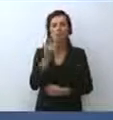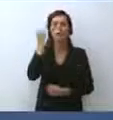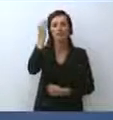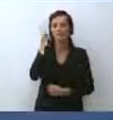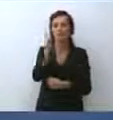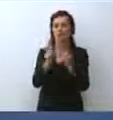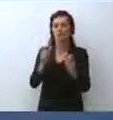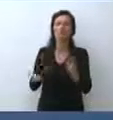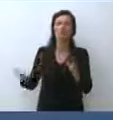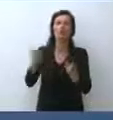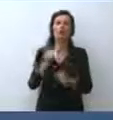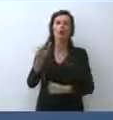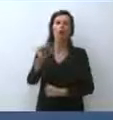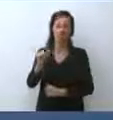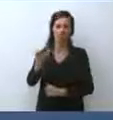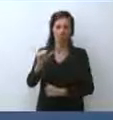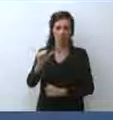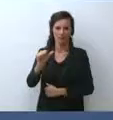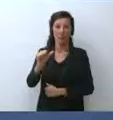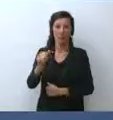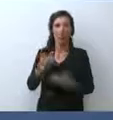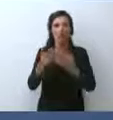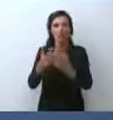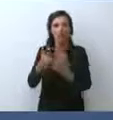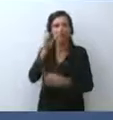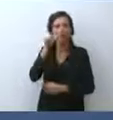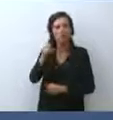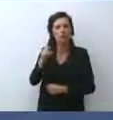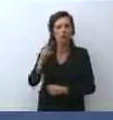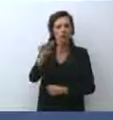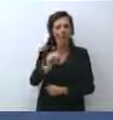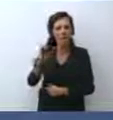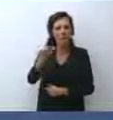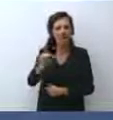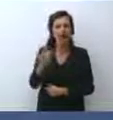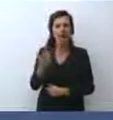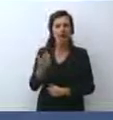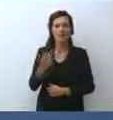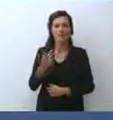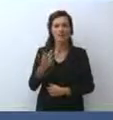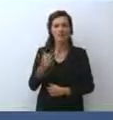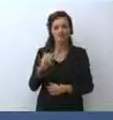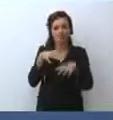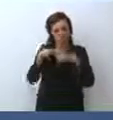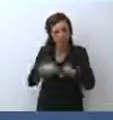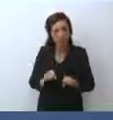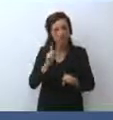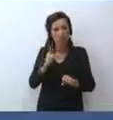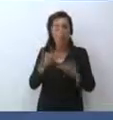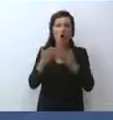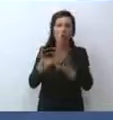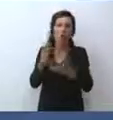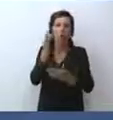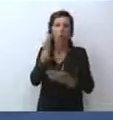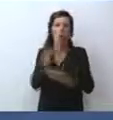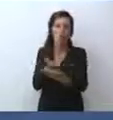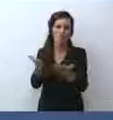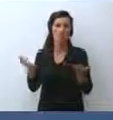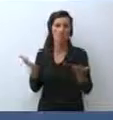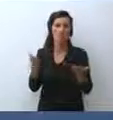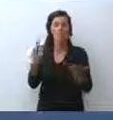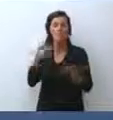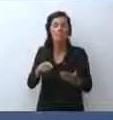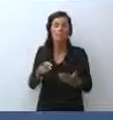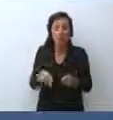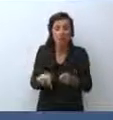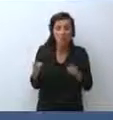aiutarli, proteggere le donne afghane, cercare di essere impegnati al massimo sul fronte umanitario, perché quella è l'unica cosa che